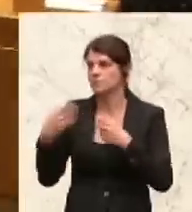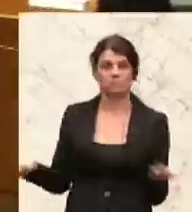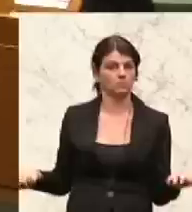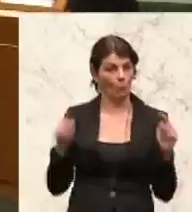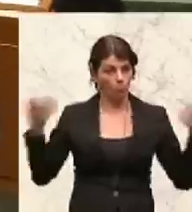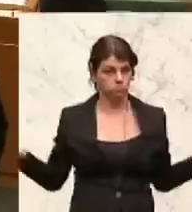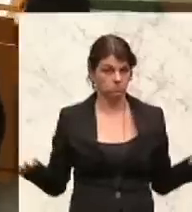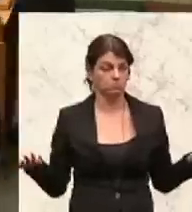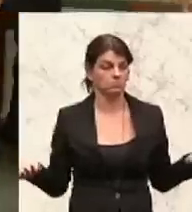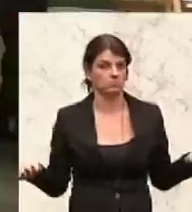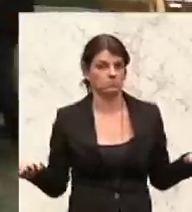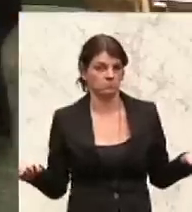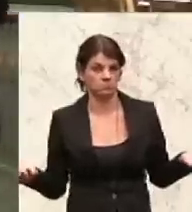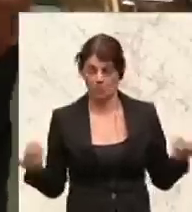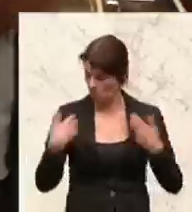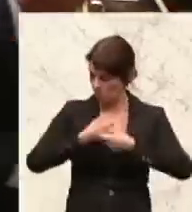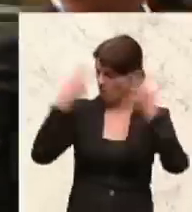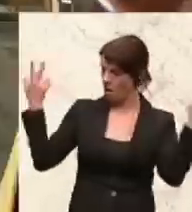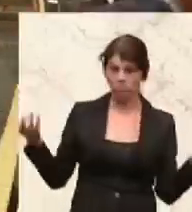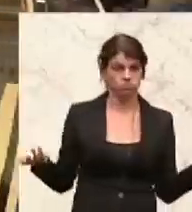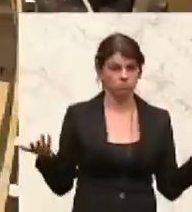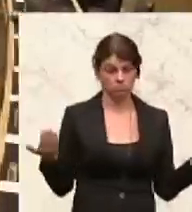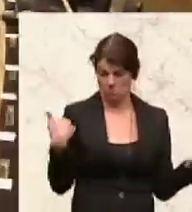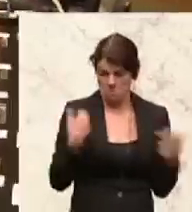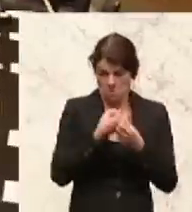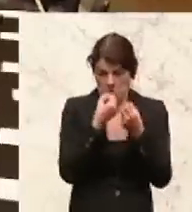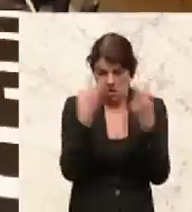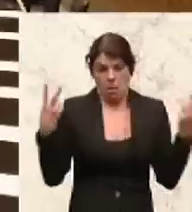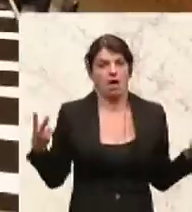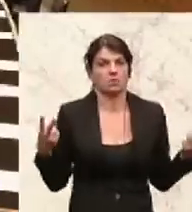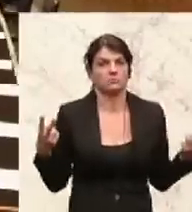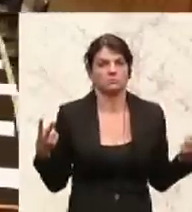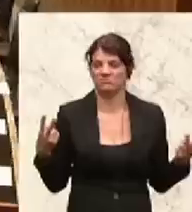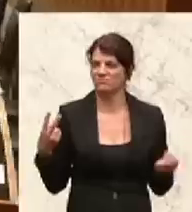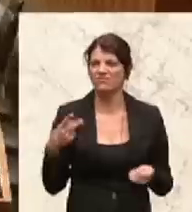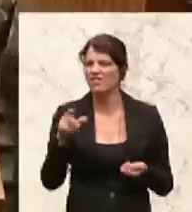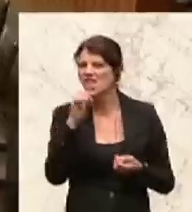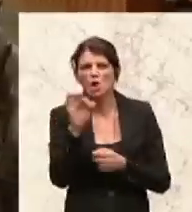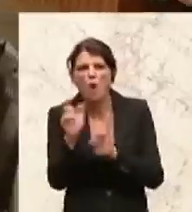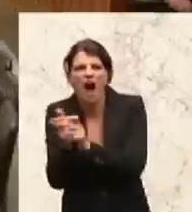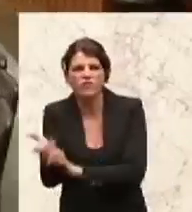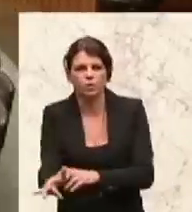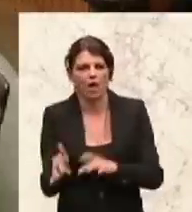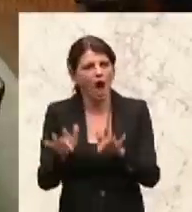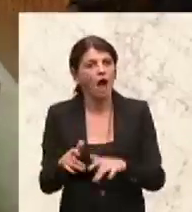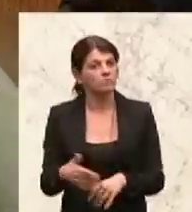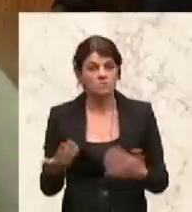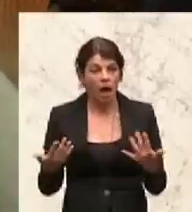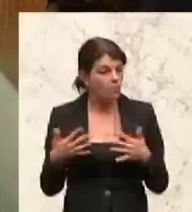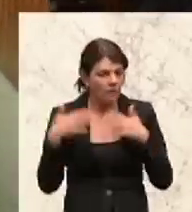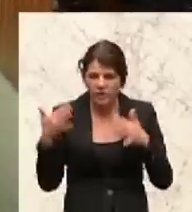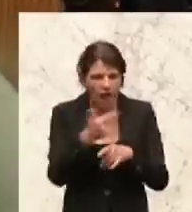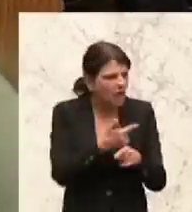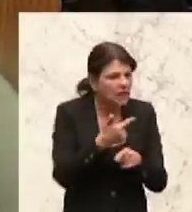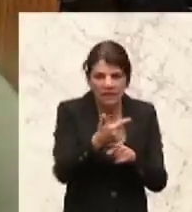Es war völlig klar, dass hier nicht nur Haftungen drauf schlummern, sondern viele Kredite